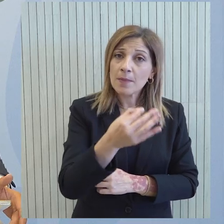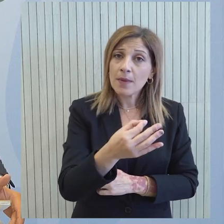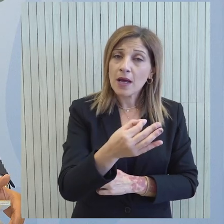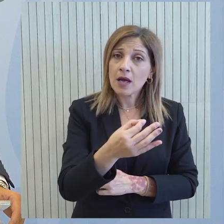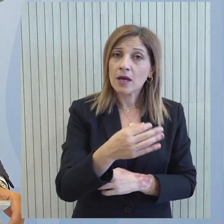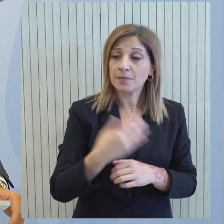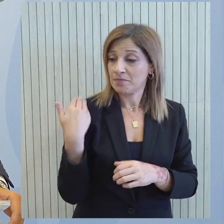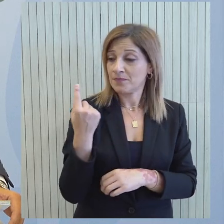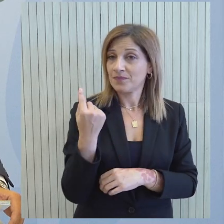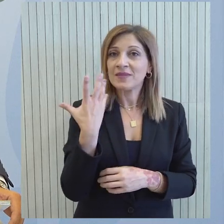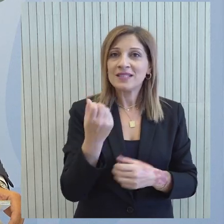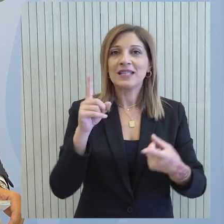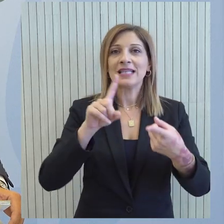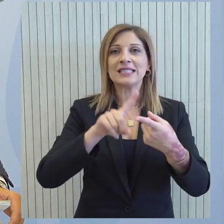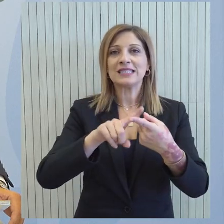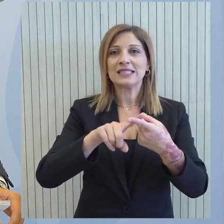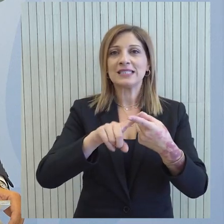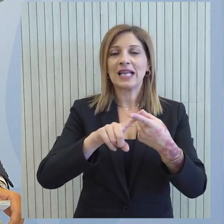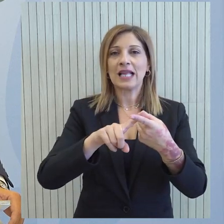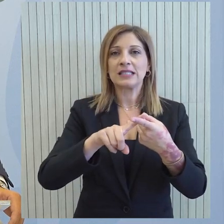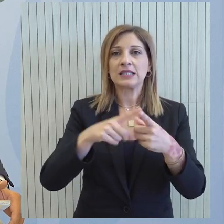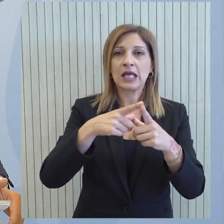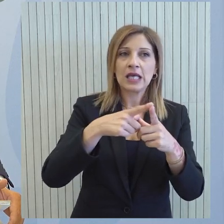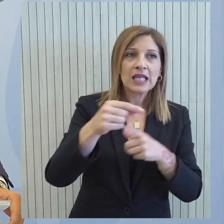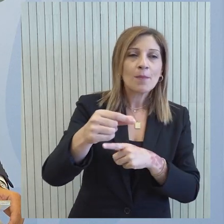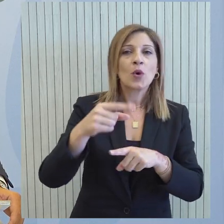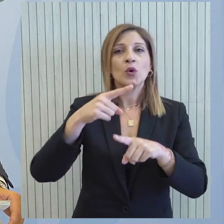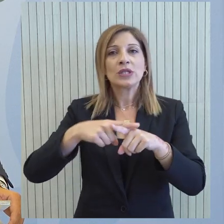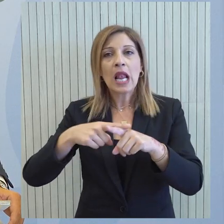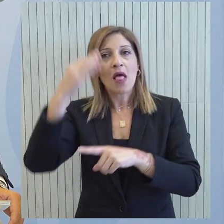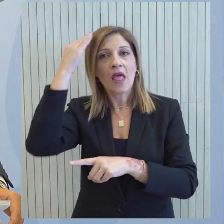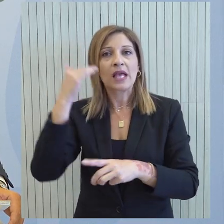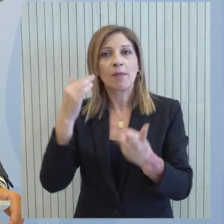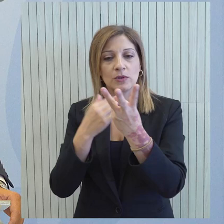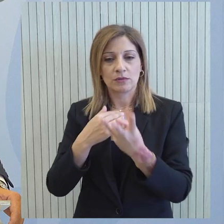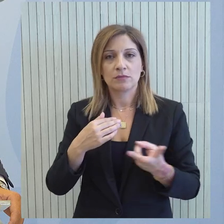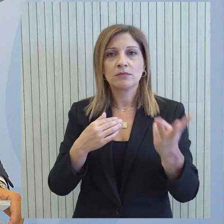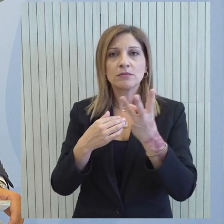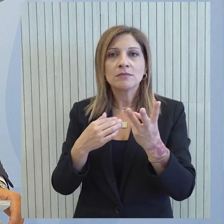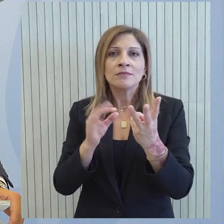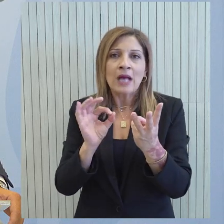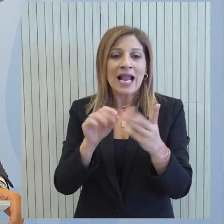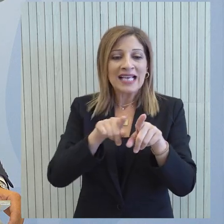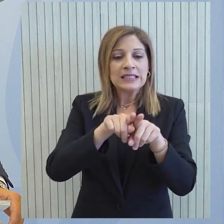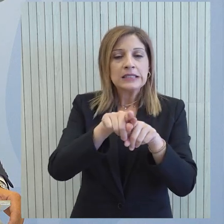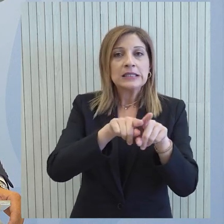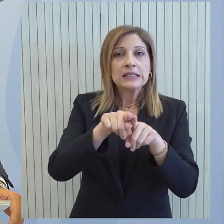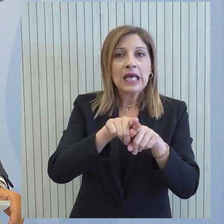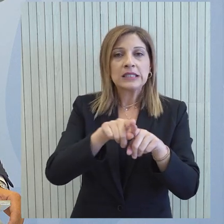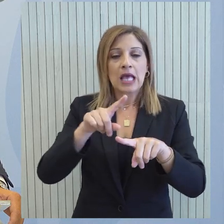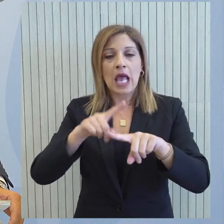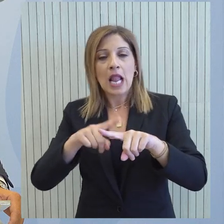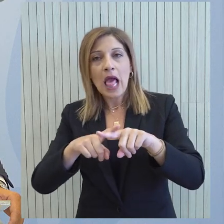ανακοινώσει την τριμερή που θα πραγματοποιηθεί στην Νέα Υόρκη, Κύπρου, Ελλάδα, Σεκύπτου οι σχέσεις Αθήνας-Λευκοσίας Λευκοσίας